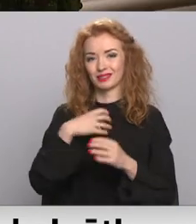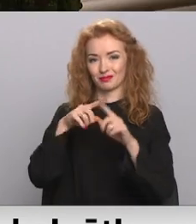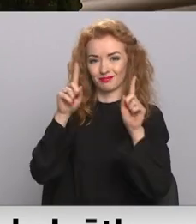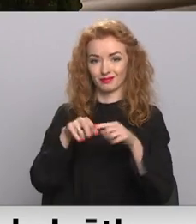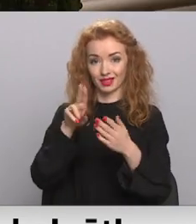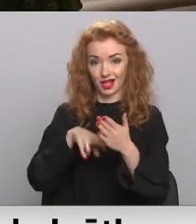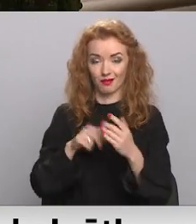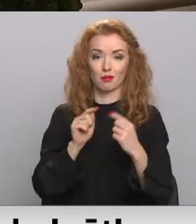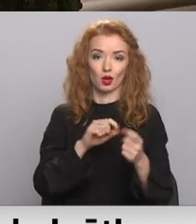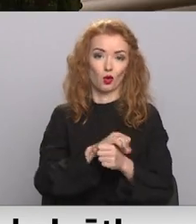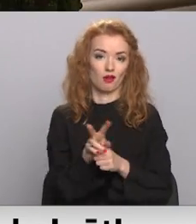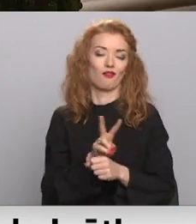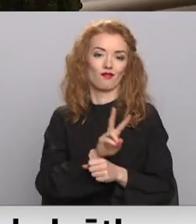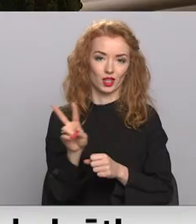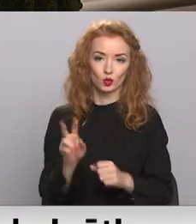pret COVID-19.